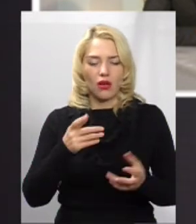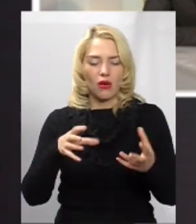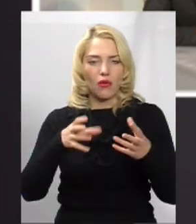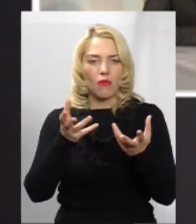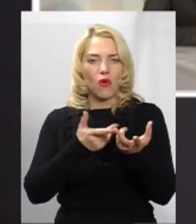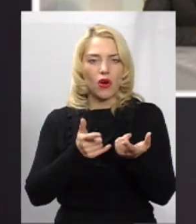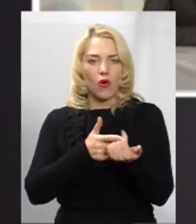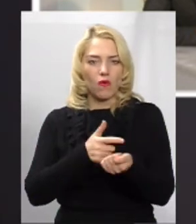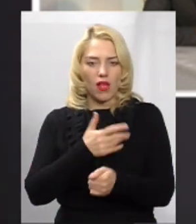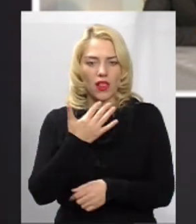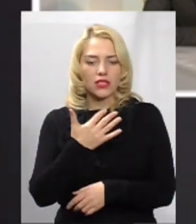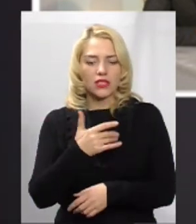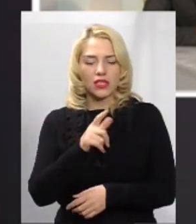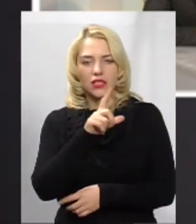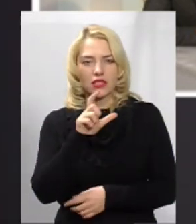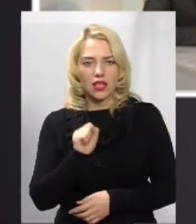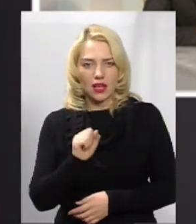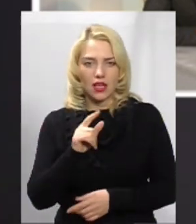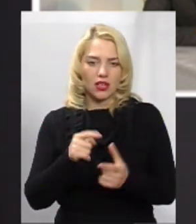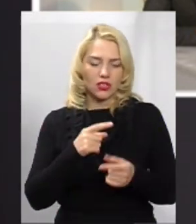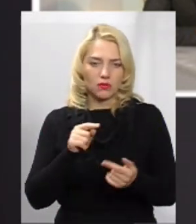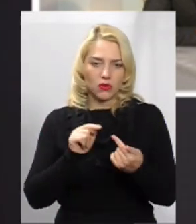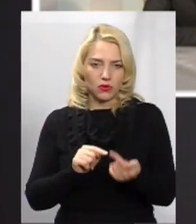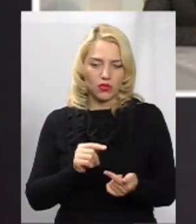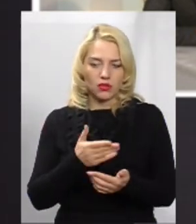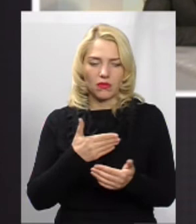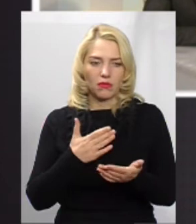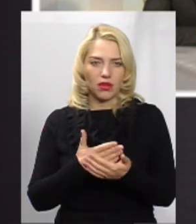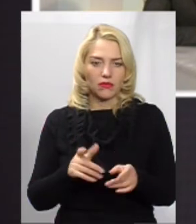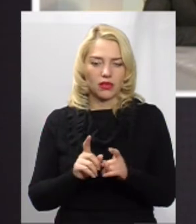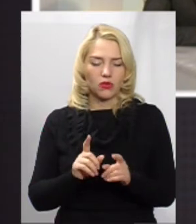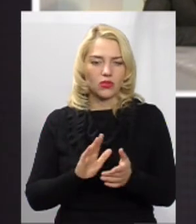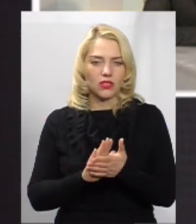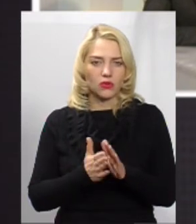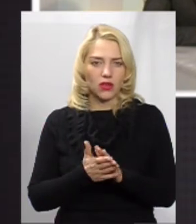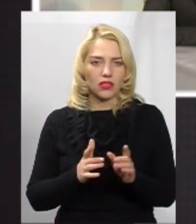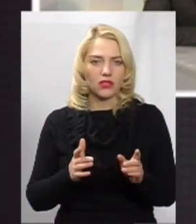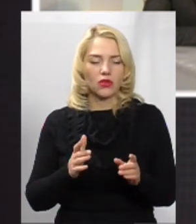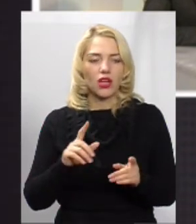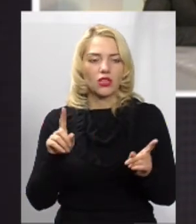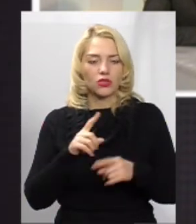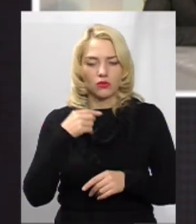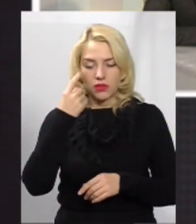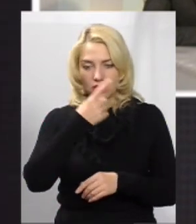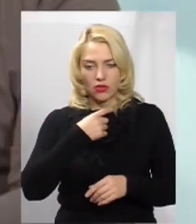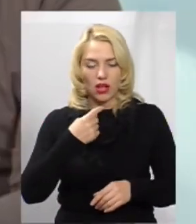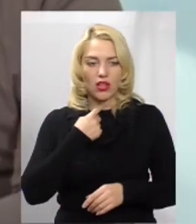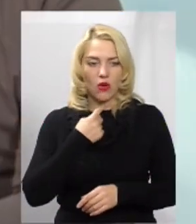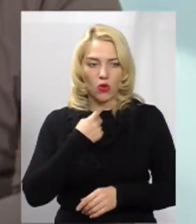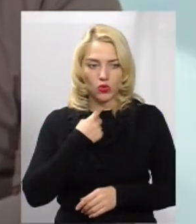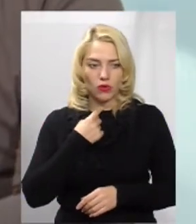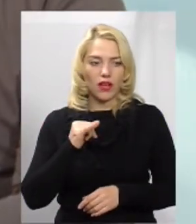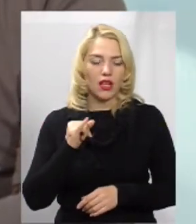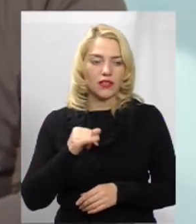як курчат, скільки там за, скільки проти. Дійсно, ми маємо таку ситуацію, що персональне голосування і вказувати